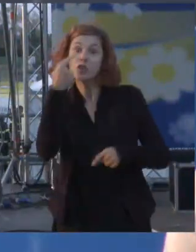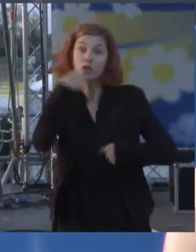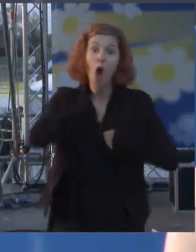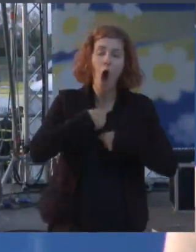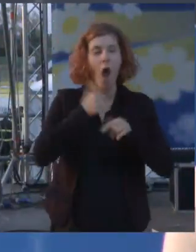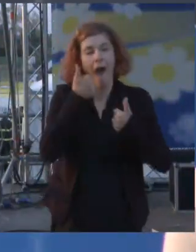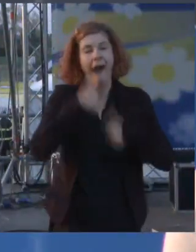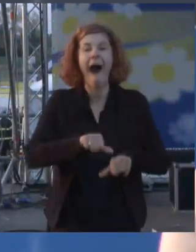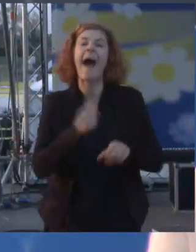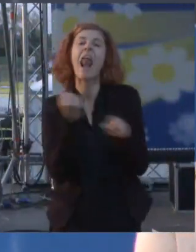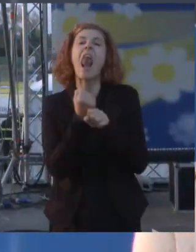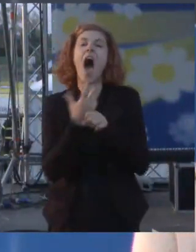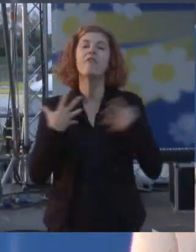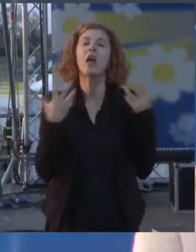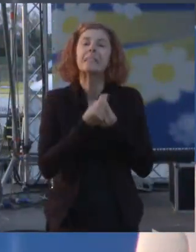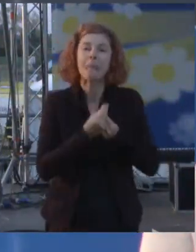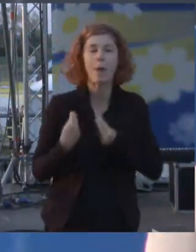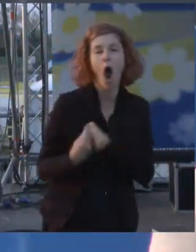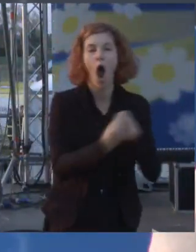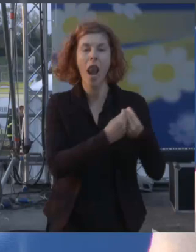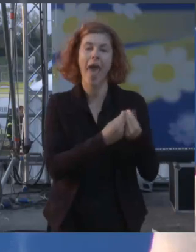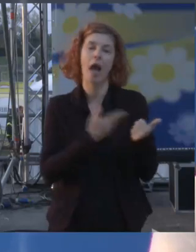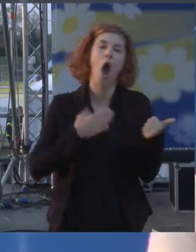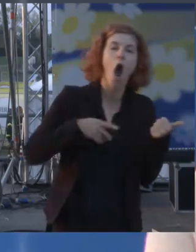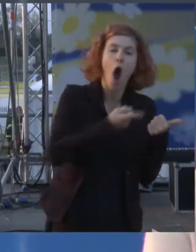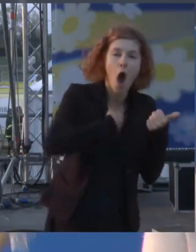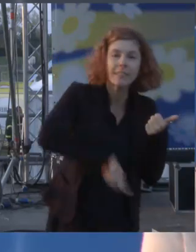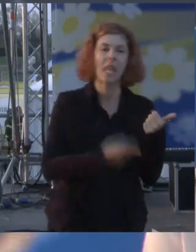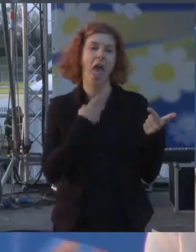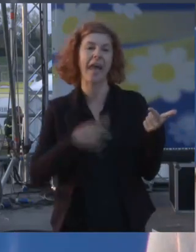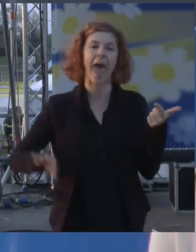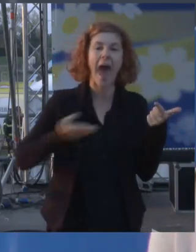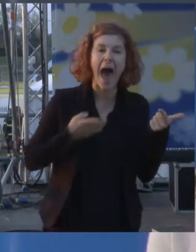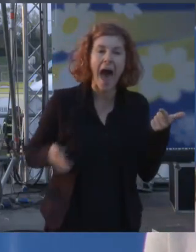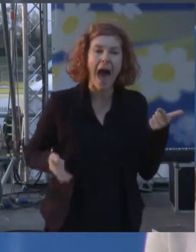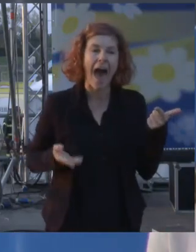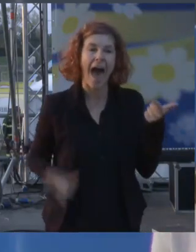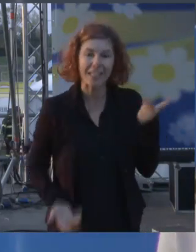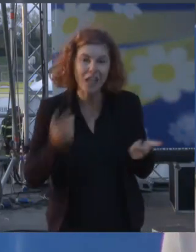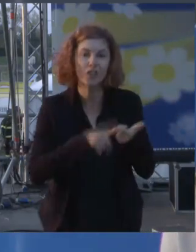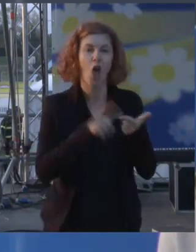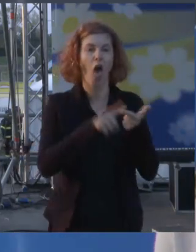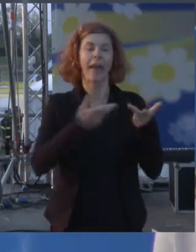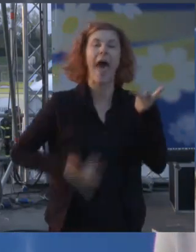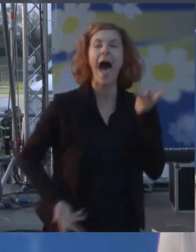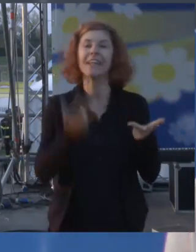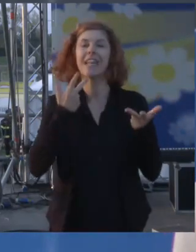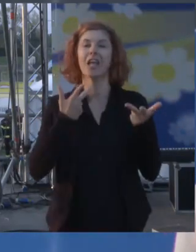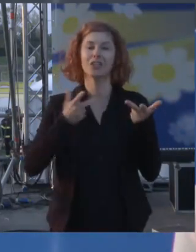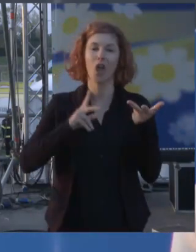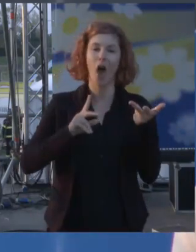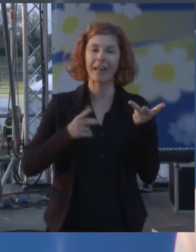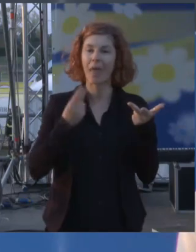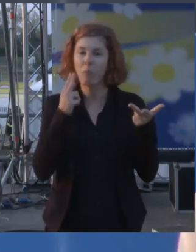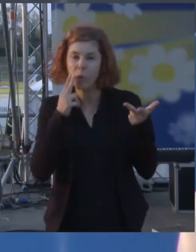parte di tutti quelli che lavorano con me i consiglieri, gli assessori, i presidenti municipali, i consiglieri, gli assessori dei municipi grazie